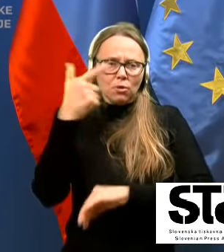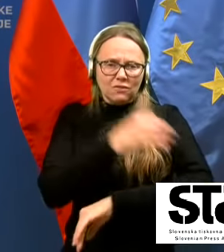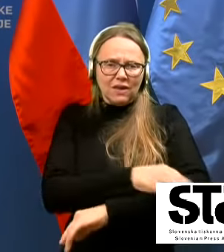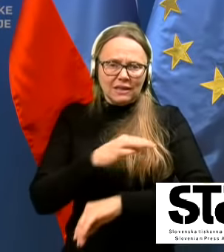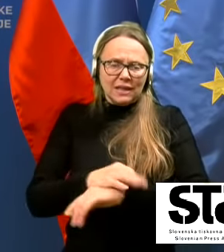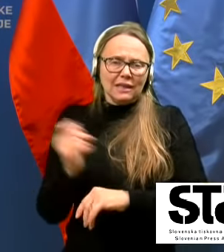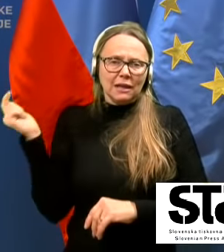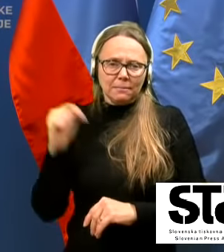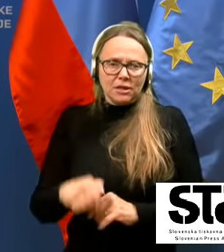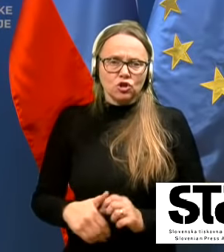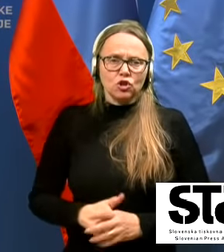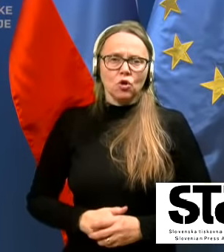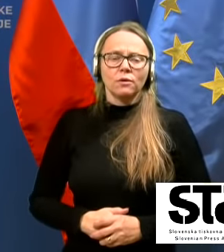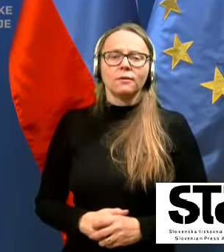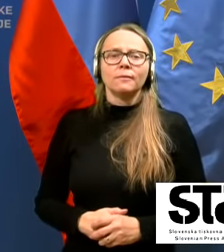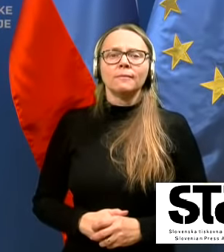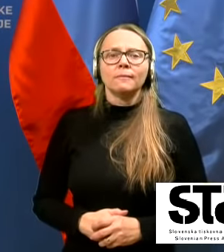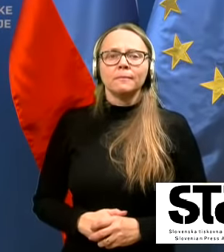prišlo.